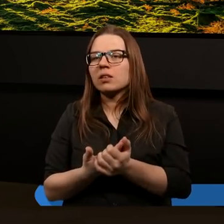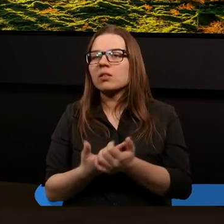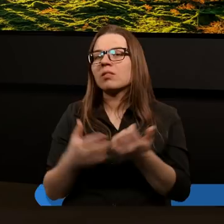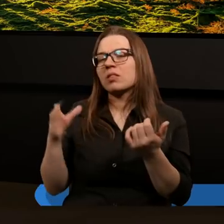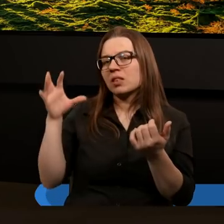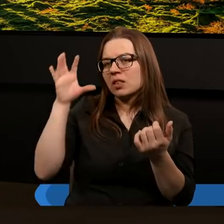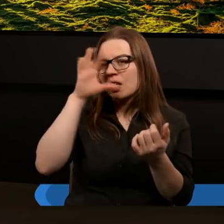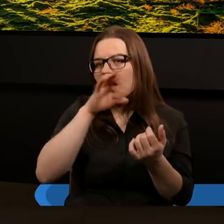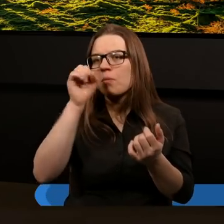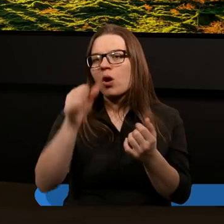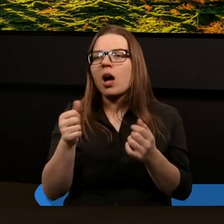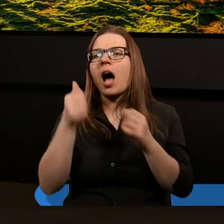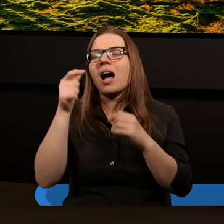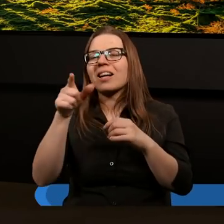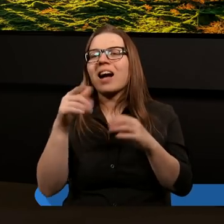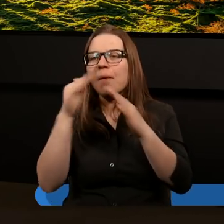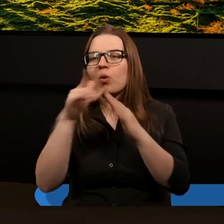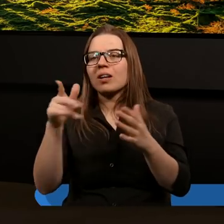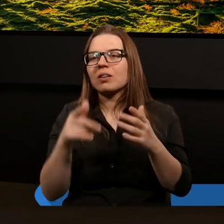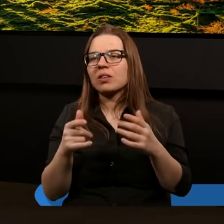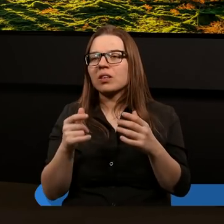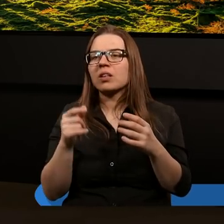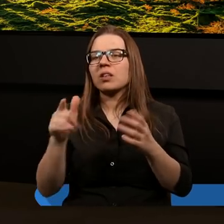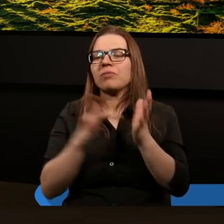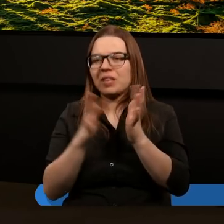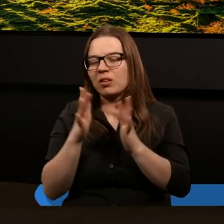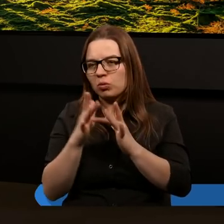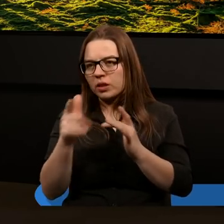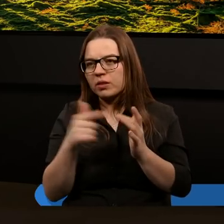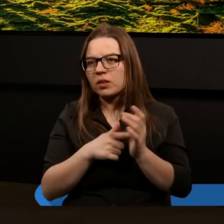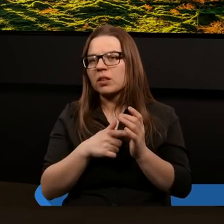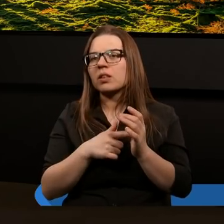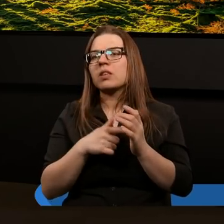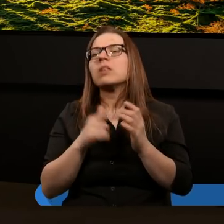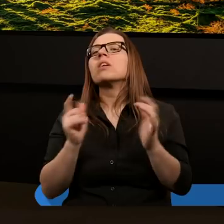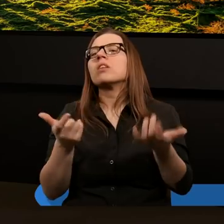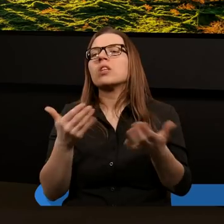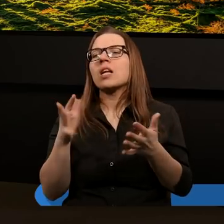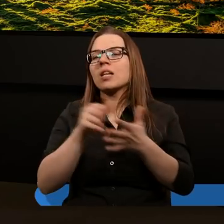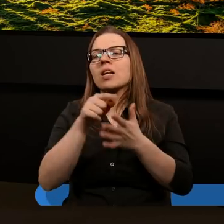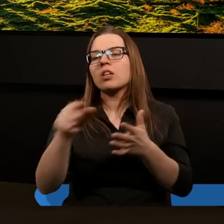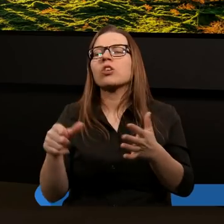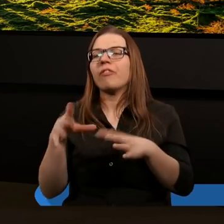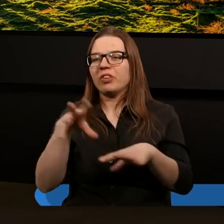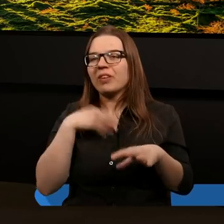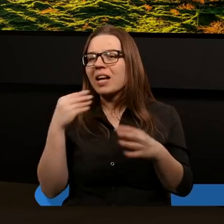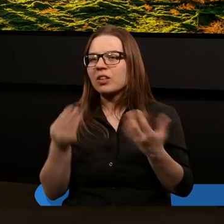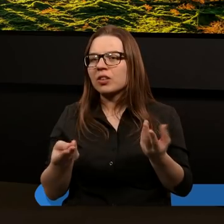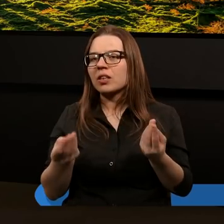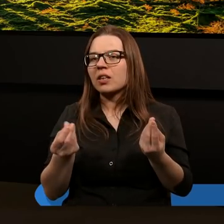Zapomniano o arcykapłańskiej pośredniczącej służbie Jezusa Chrystusa. Miejsce to zajęli tak zwani święci.